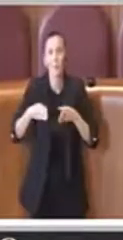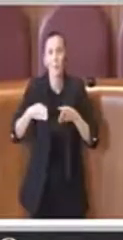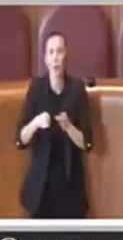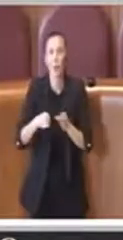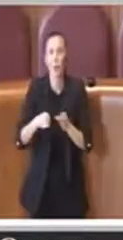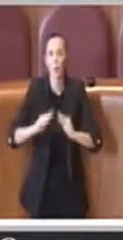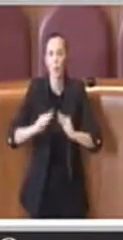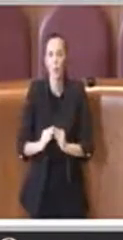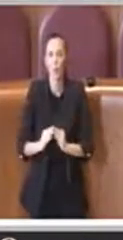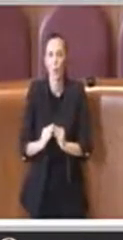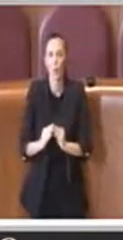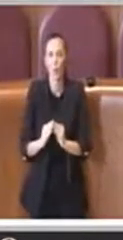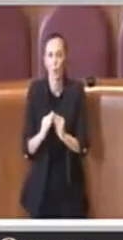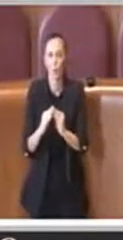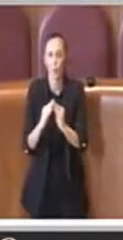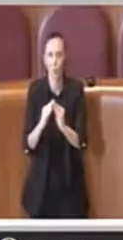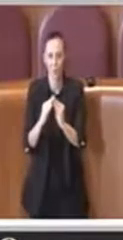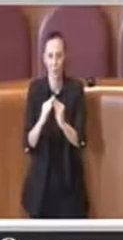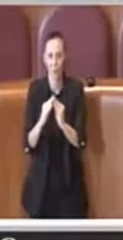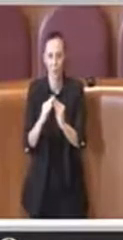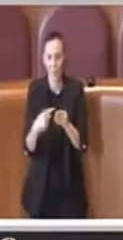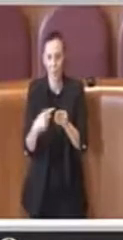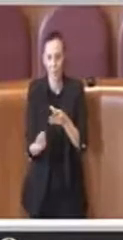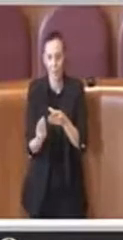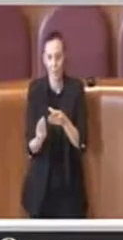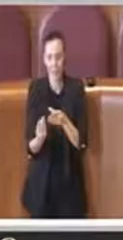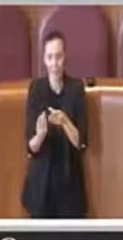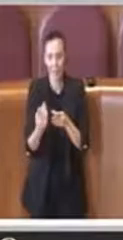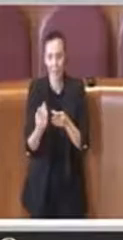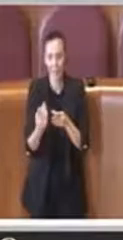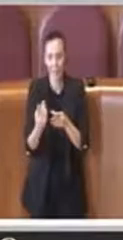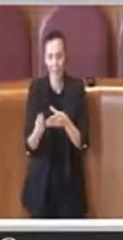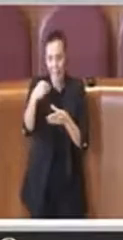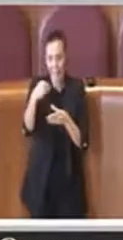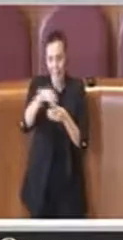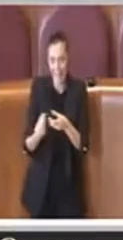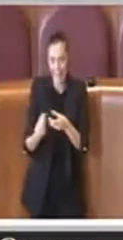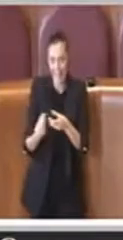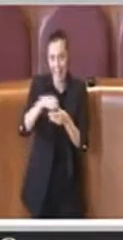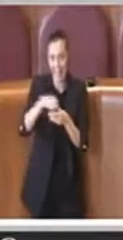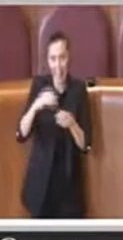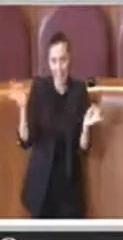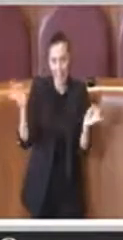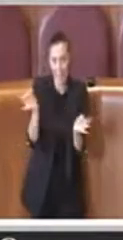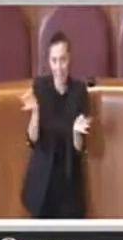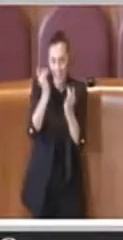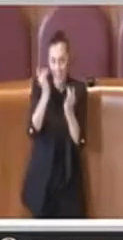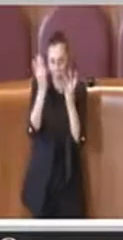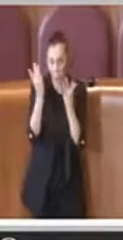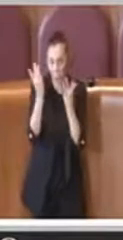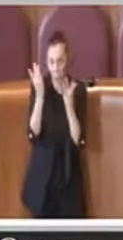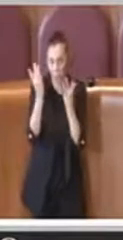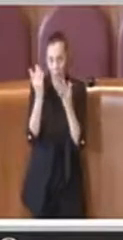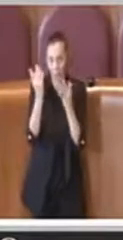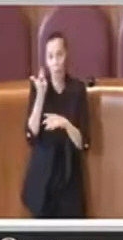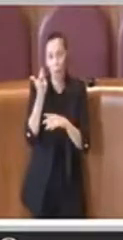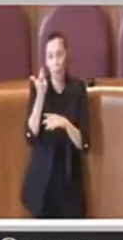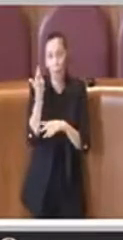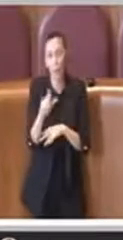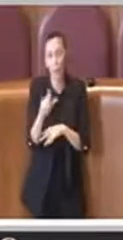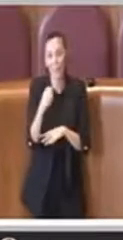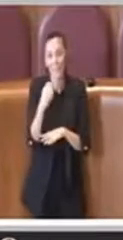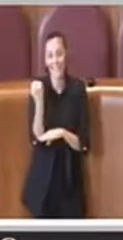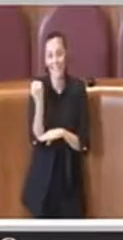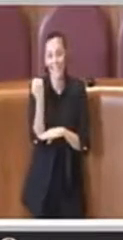l'eventuale re-internalizzazione e dico re-internalizzazione perché il servizio